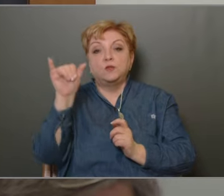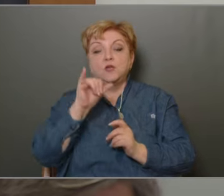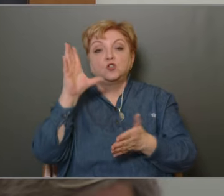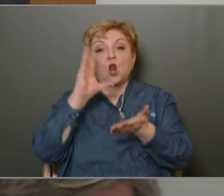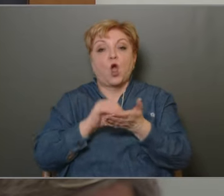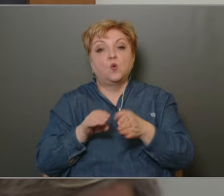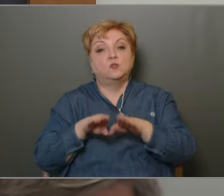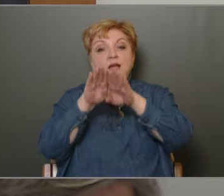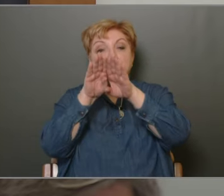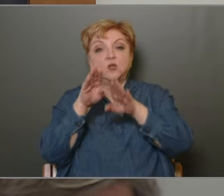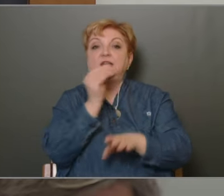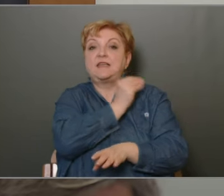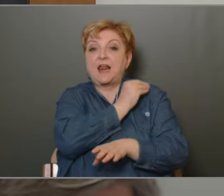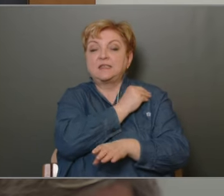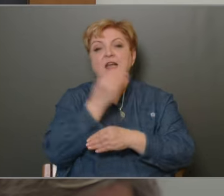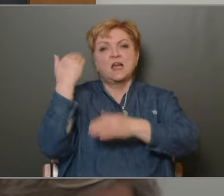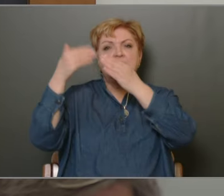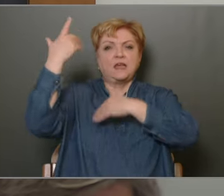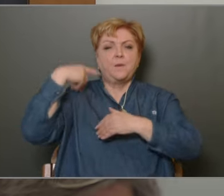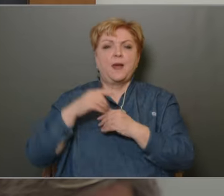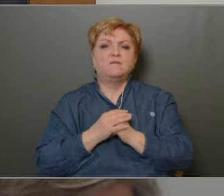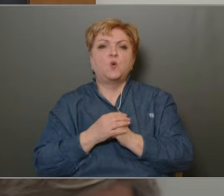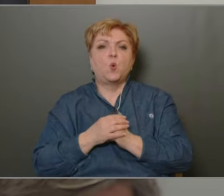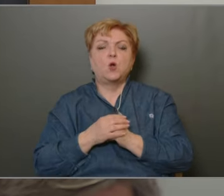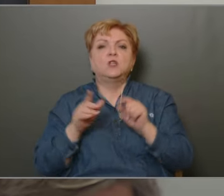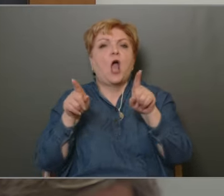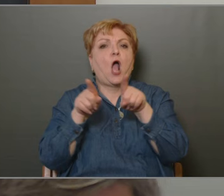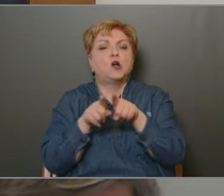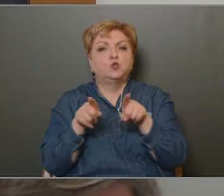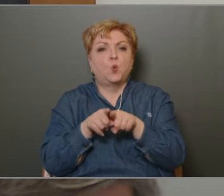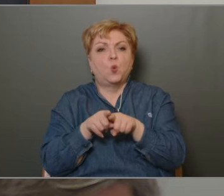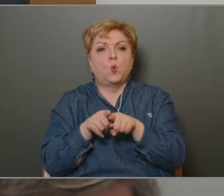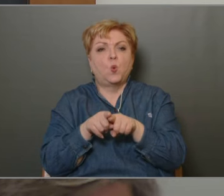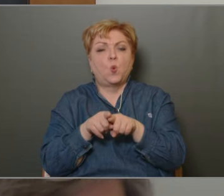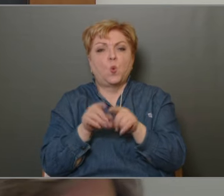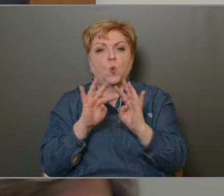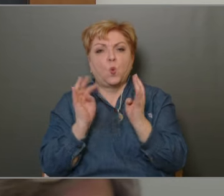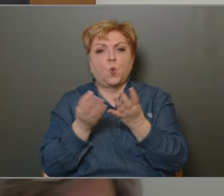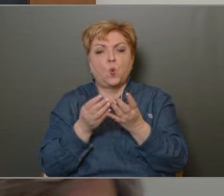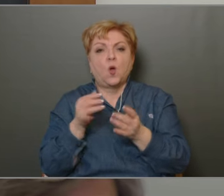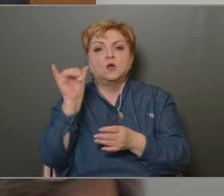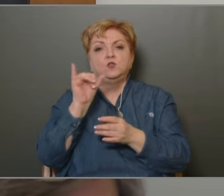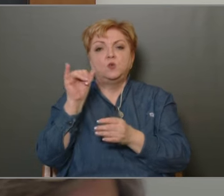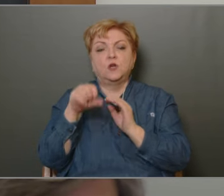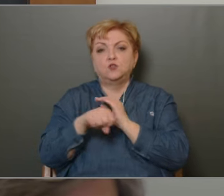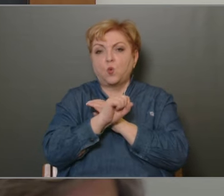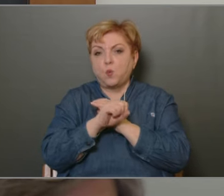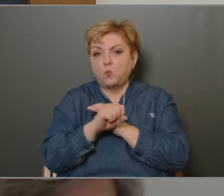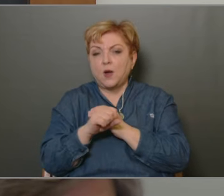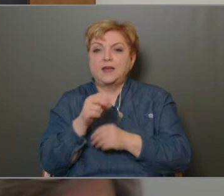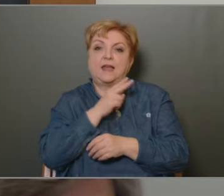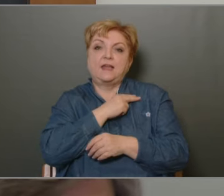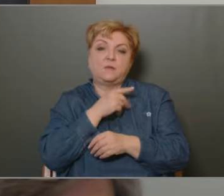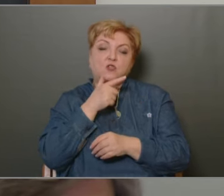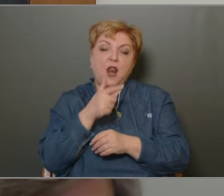Nyugdíjas lakótársaink jelezték, hogy régebben volt ilyen hasonló szeánsz a nyugdíjas klubokban Esetleg érdemes lenne